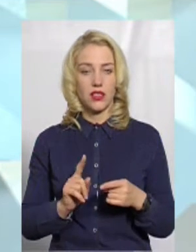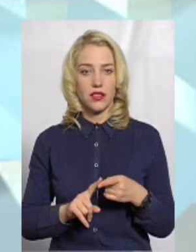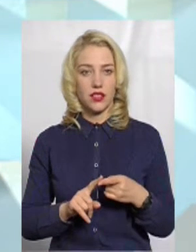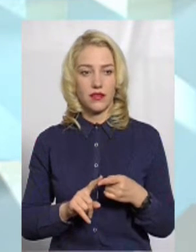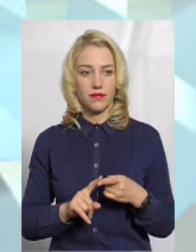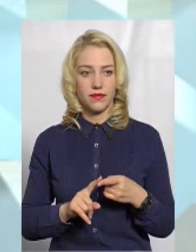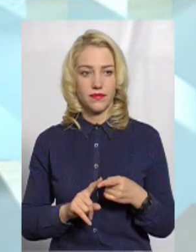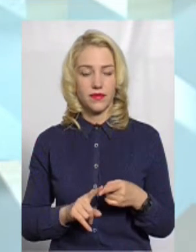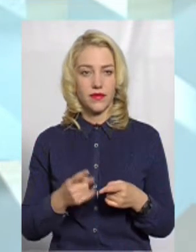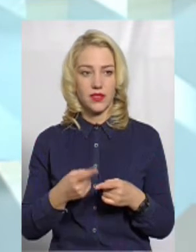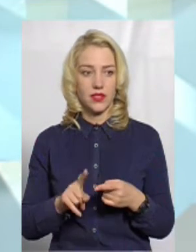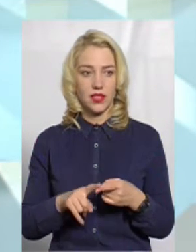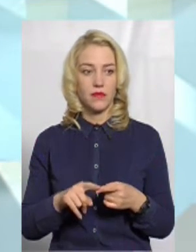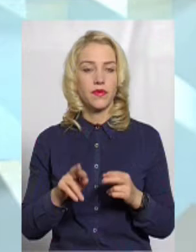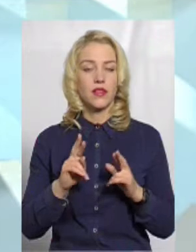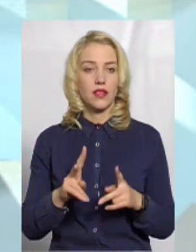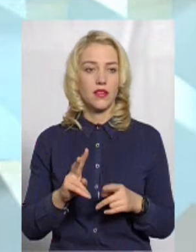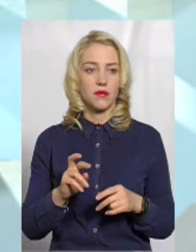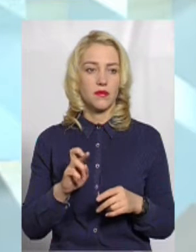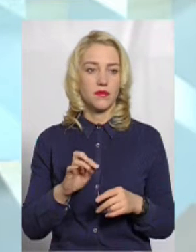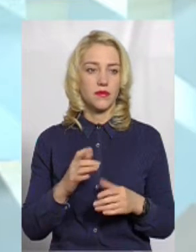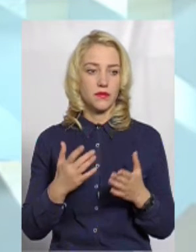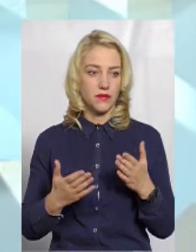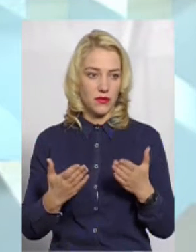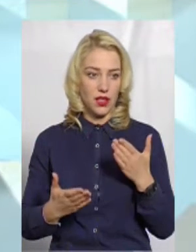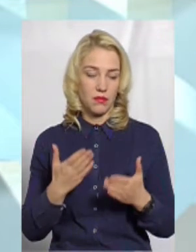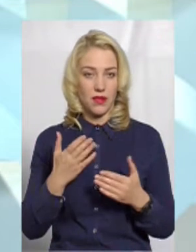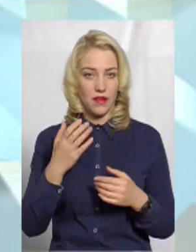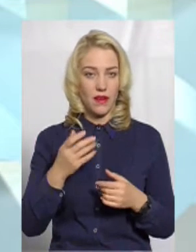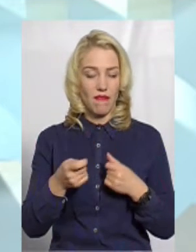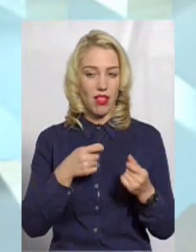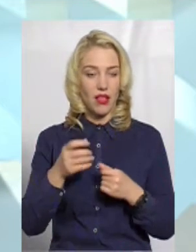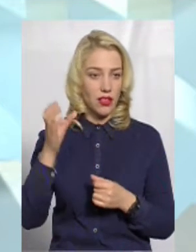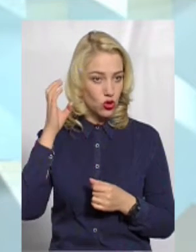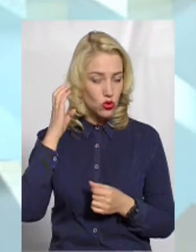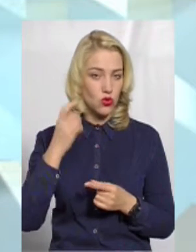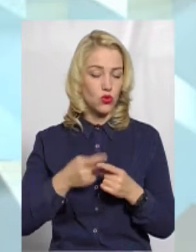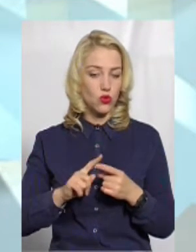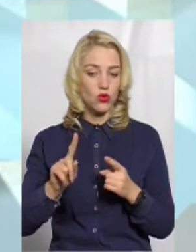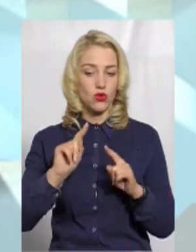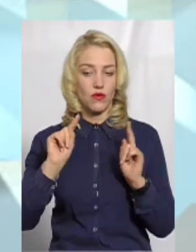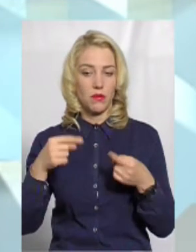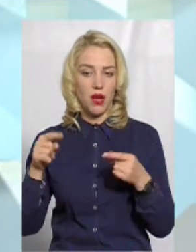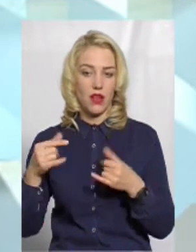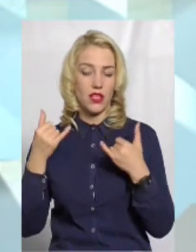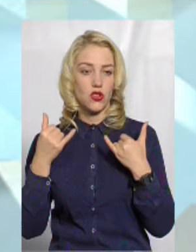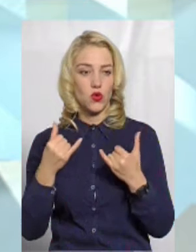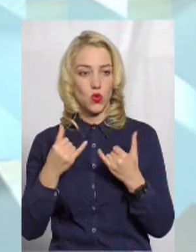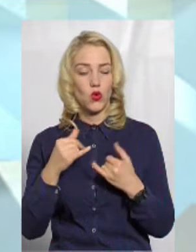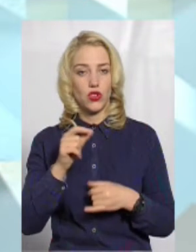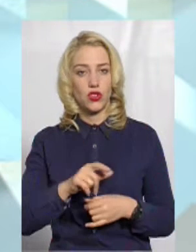якби так влада дослухалась до того, що вимагали сьогоднішні